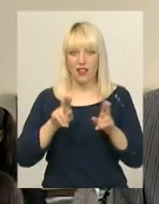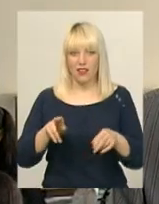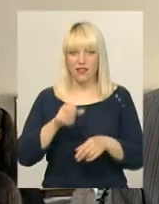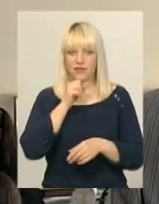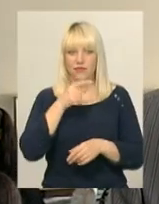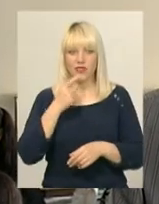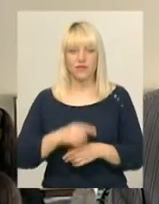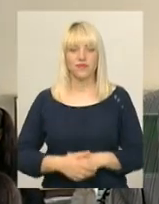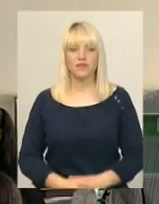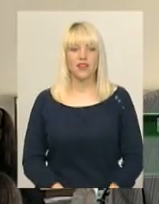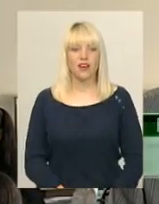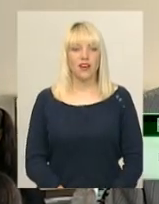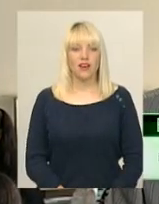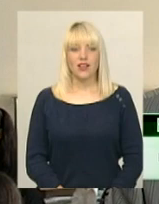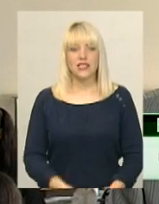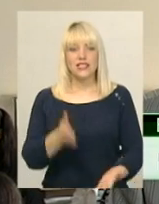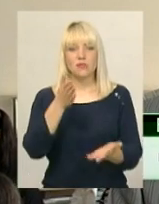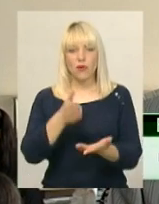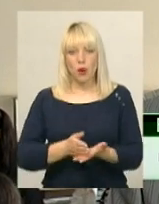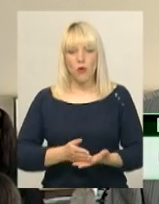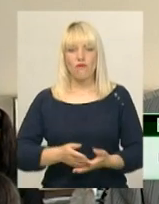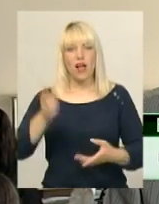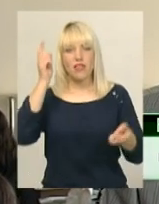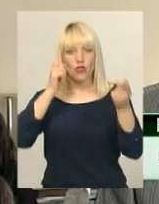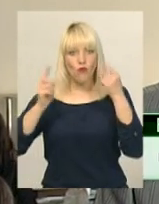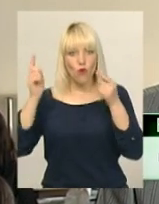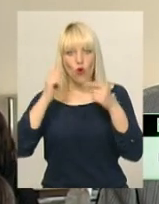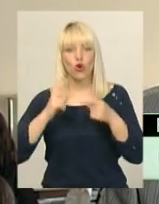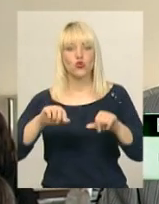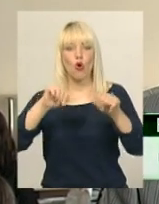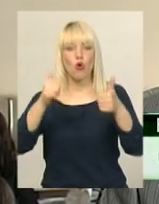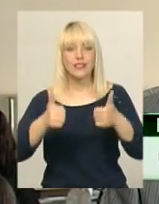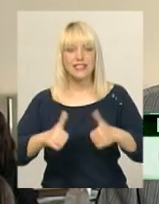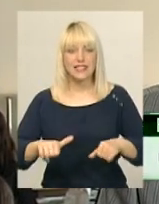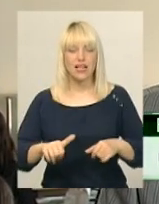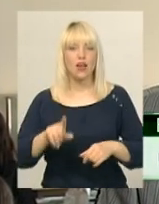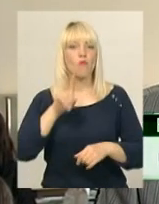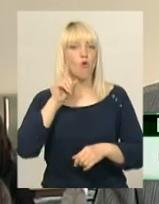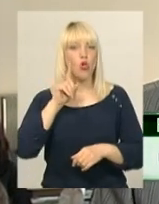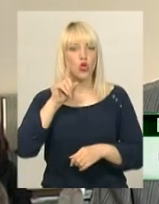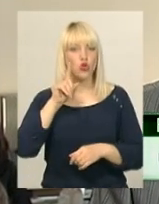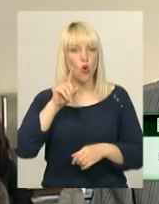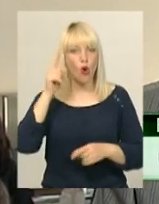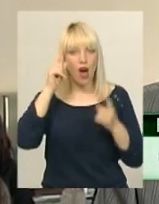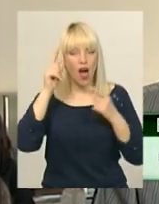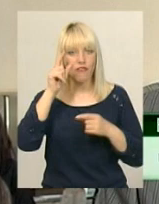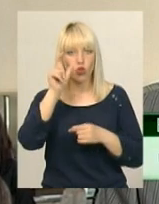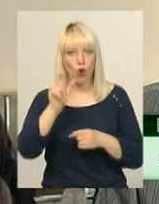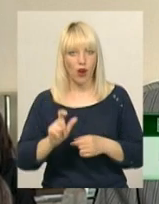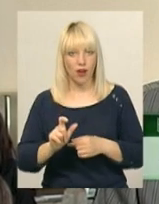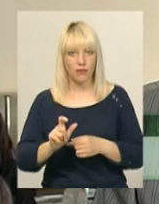Спрямування творчого стилу молодого автора до